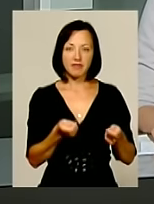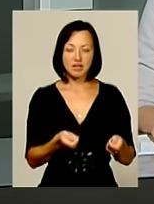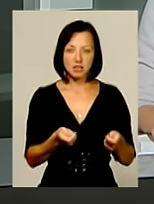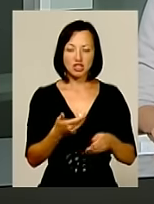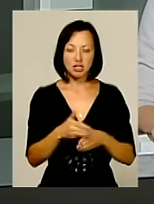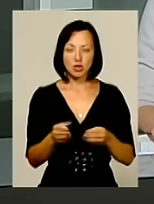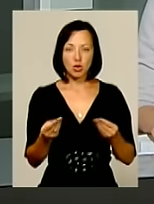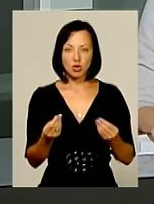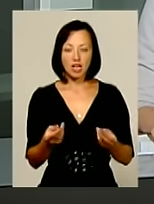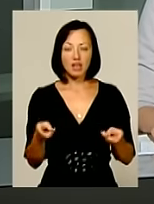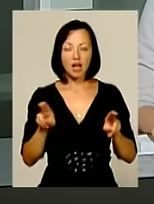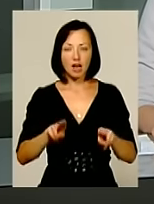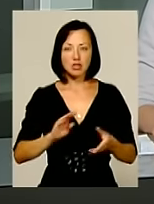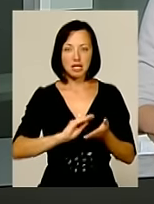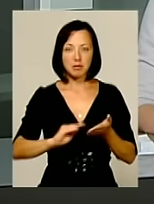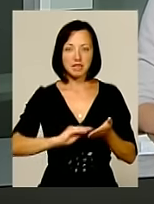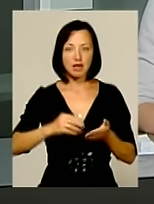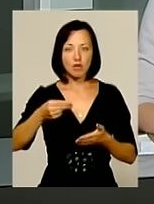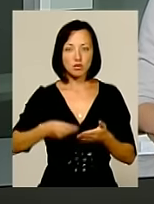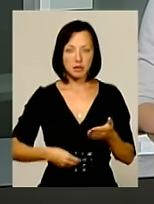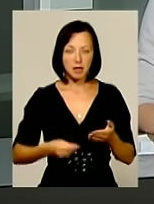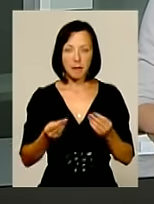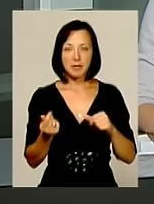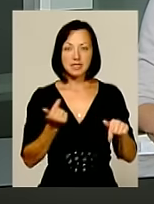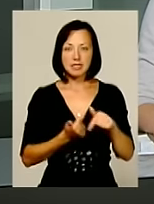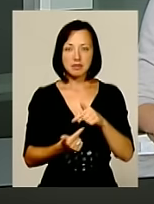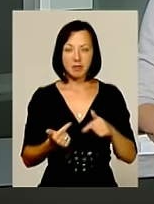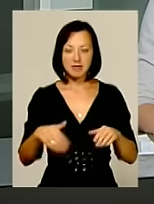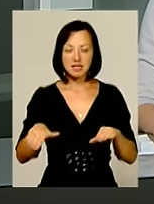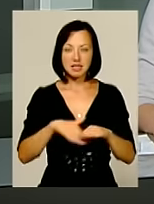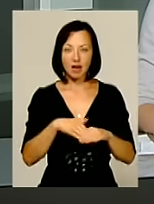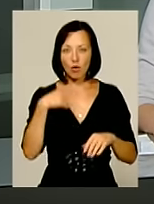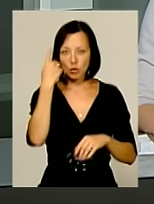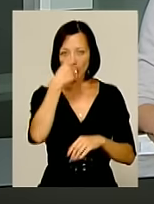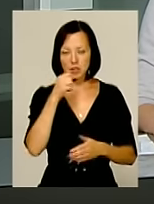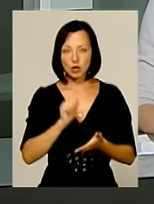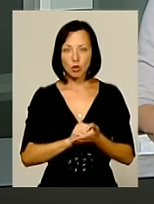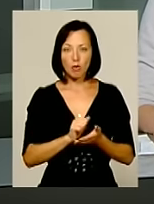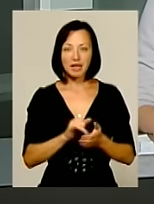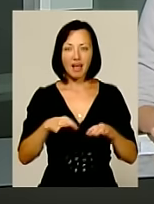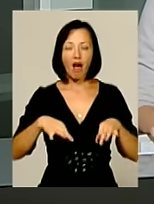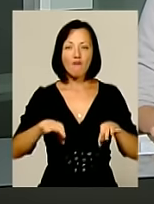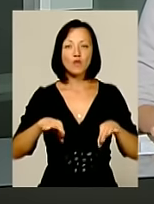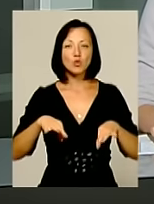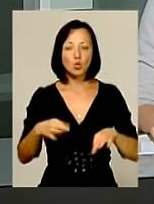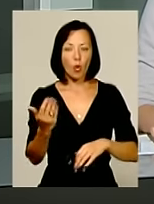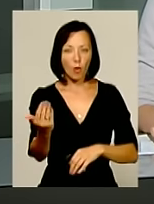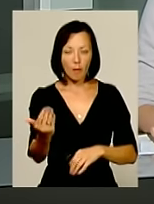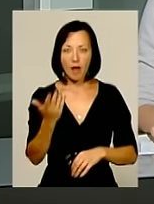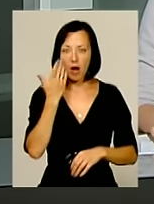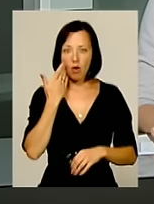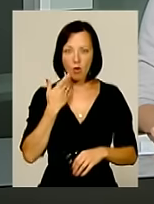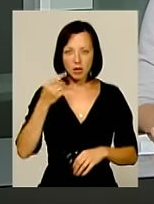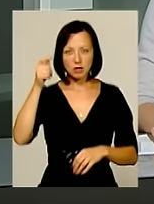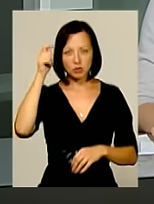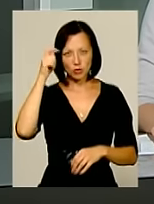частину грошей, нарешту написав розписку. Бізнесмен взяв як заставу особисті документи та автівку потерпілого. Коли з чоловіку